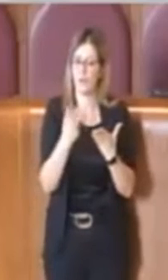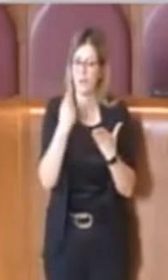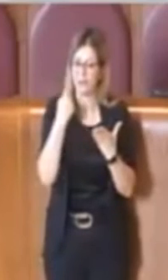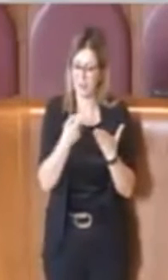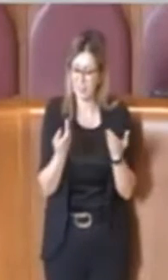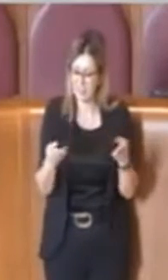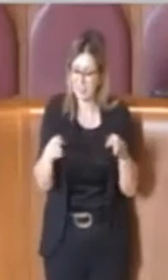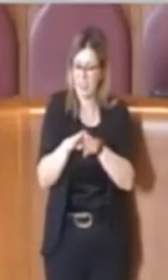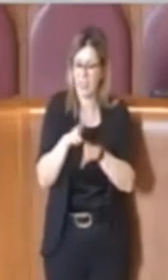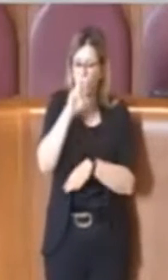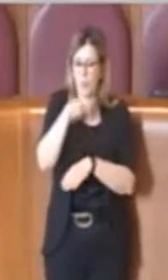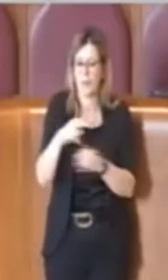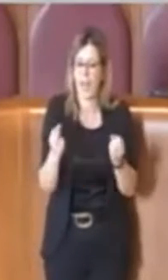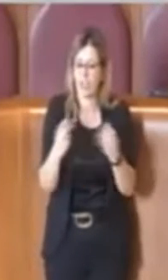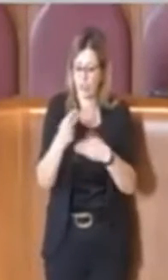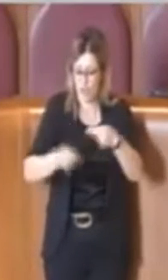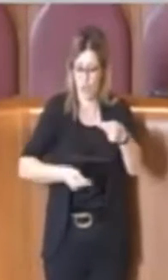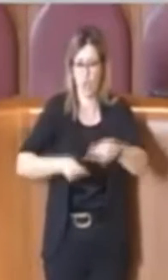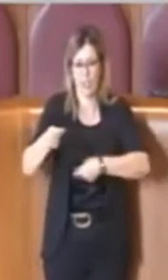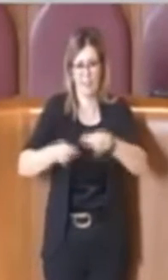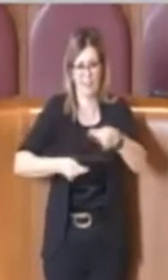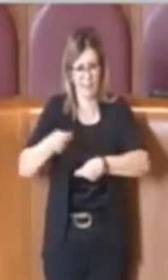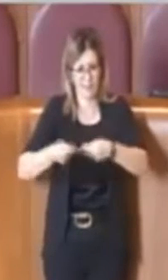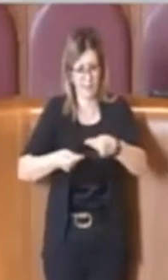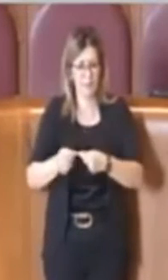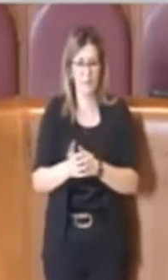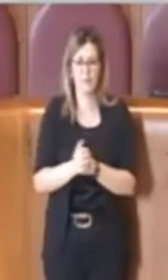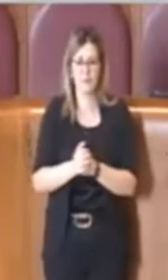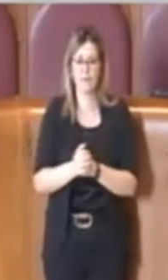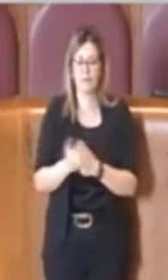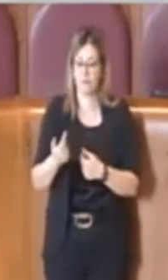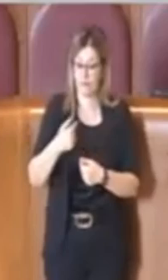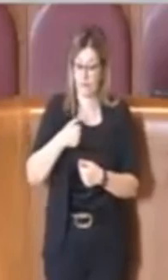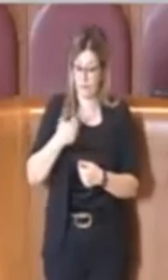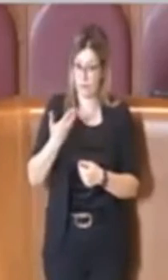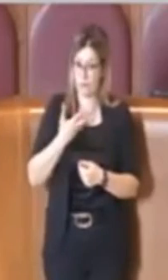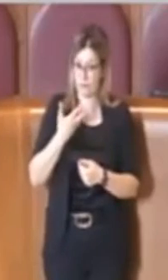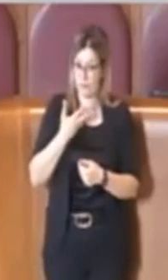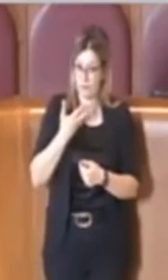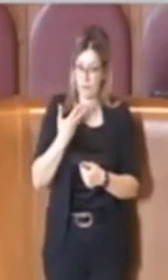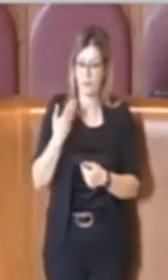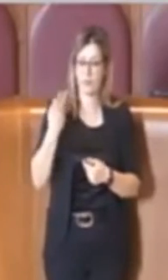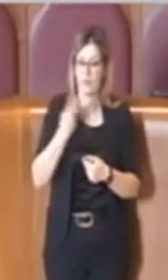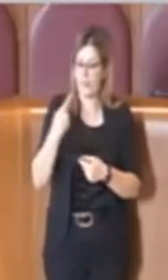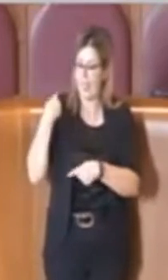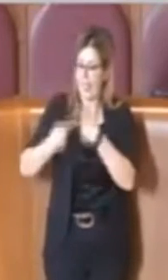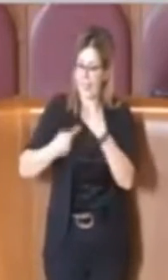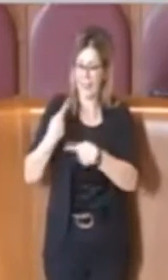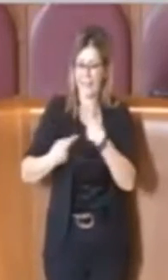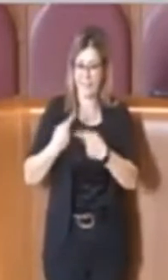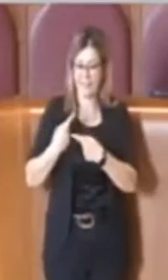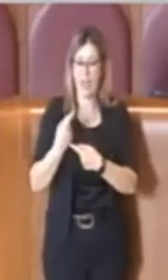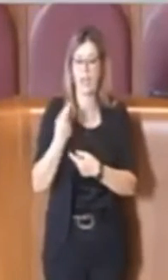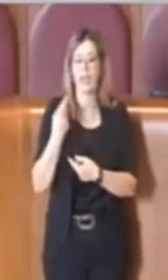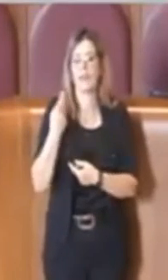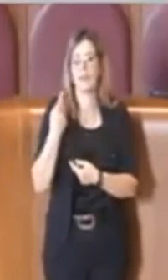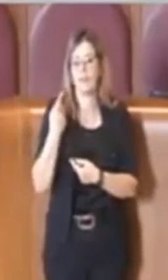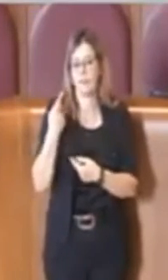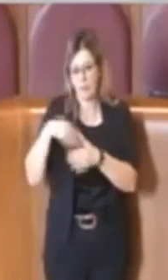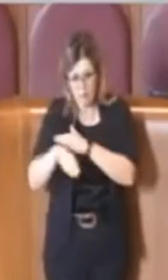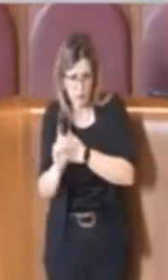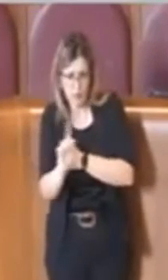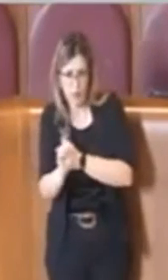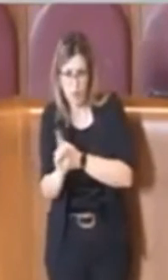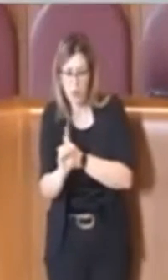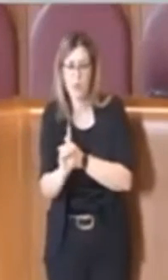chiuso. Ora noi abbiamo un'eredità, che questo non lo nascondiamo perché è un'eredità, che è quello